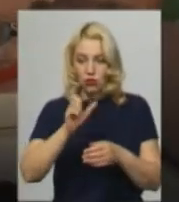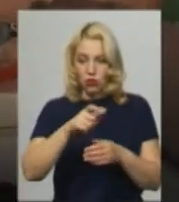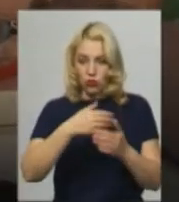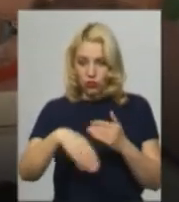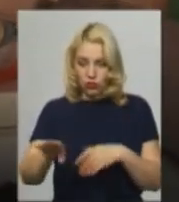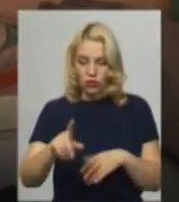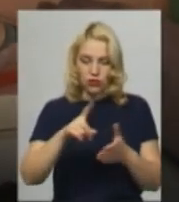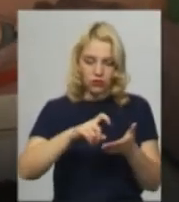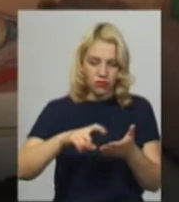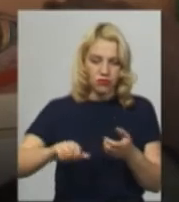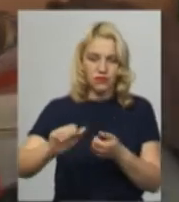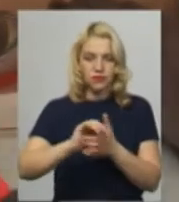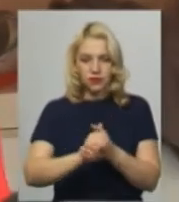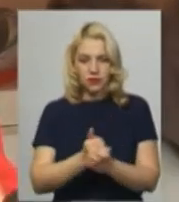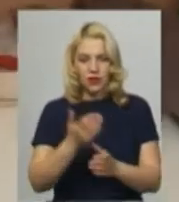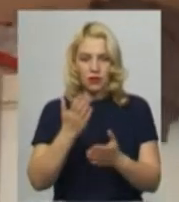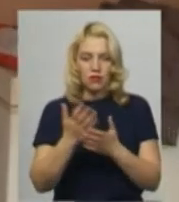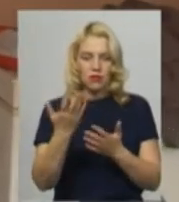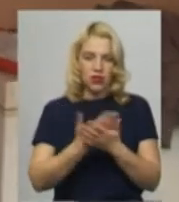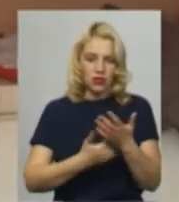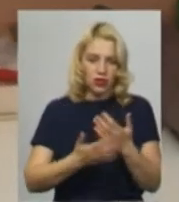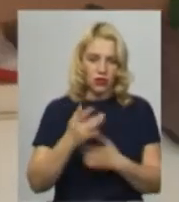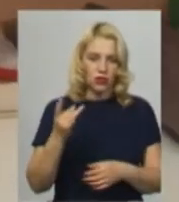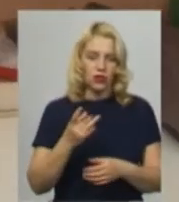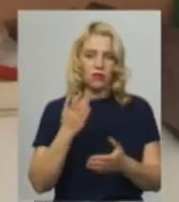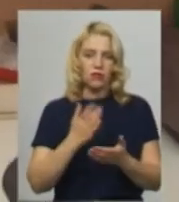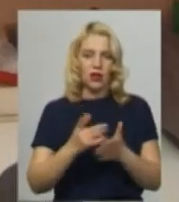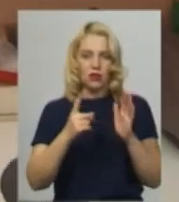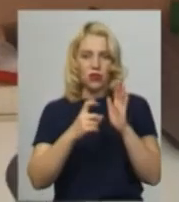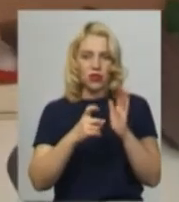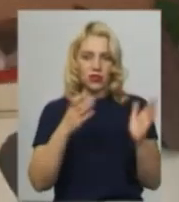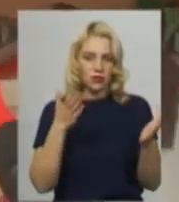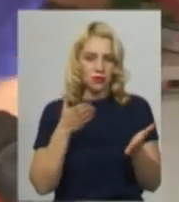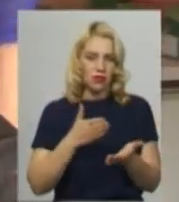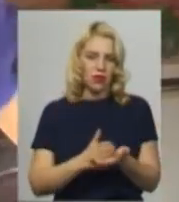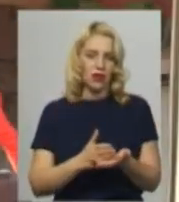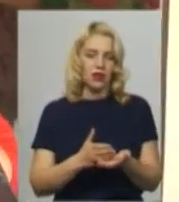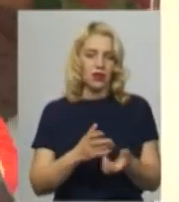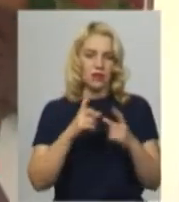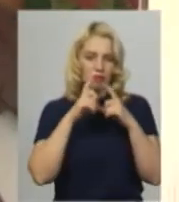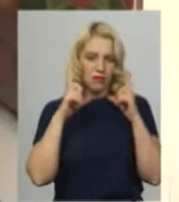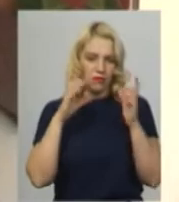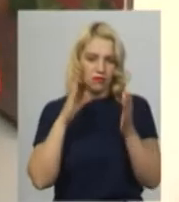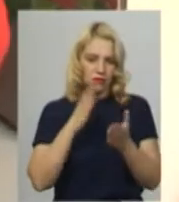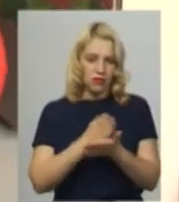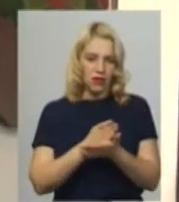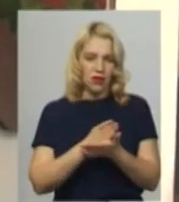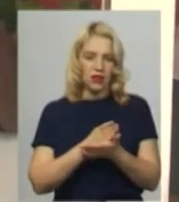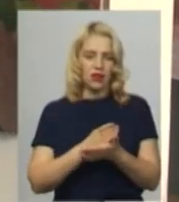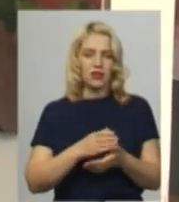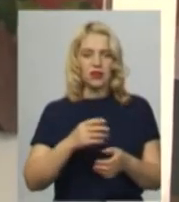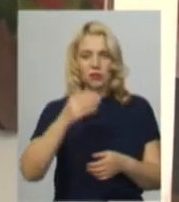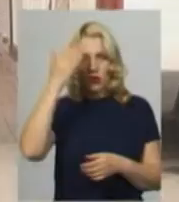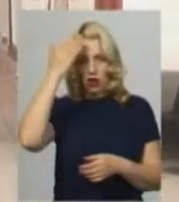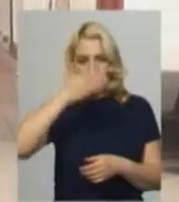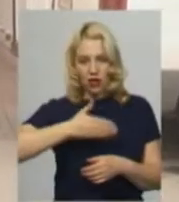пірчатки для купців одноразові маємо, антисептики маємо, маски маємо, захисні